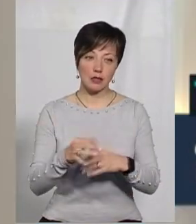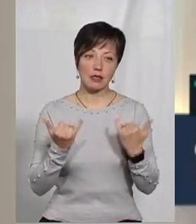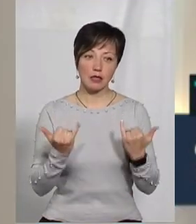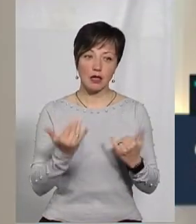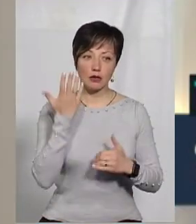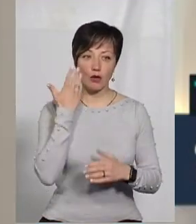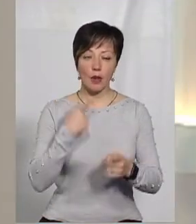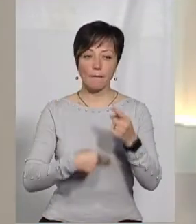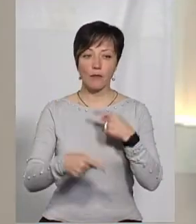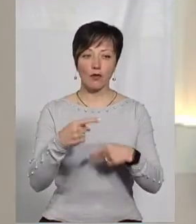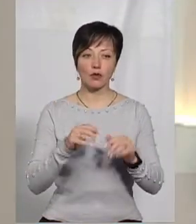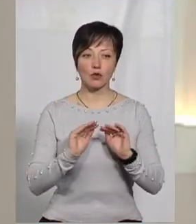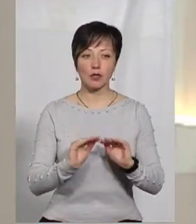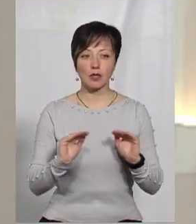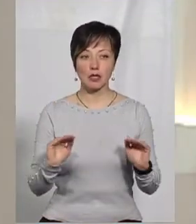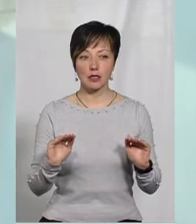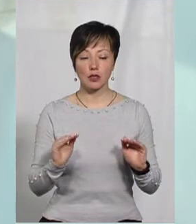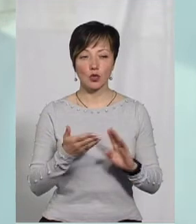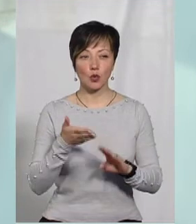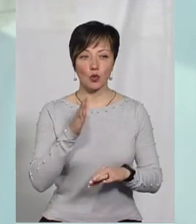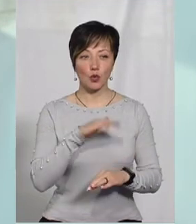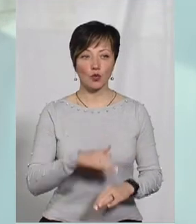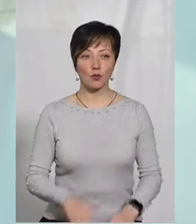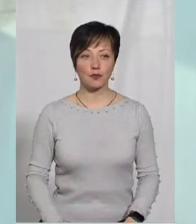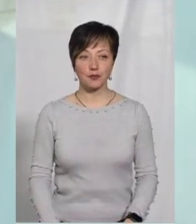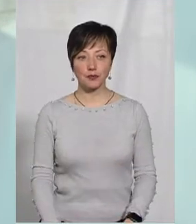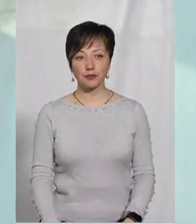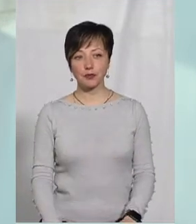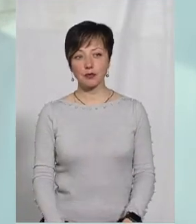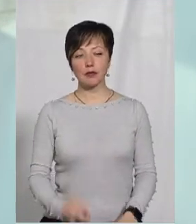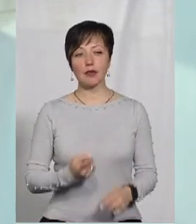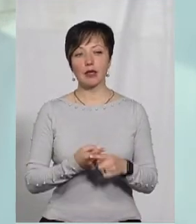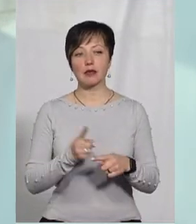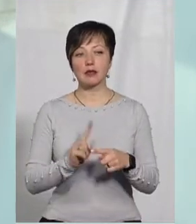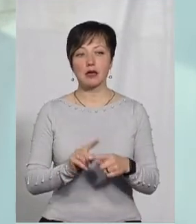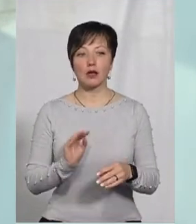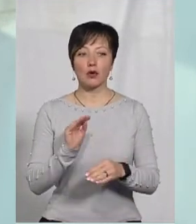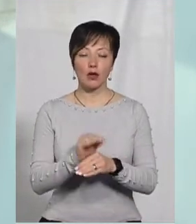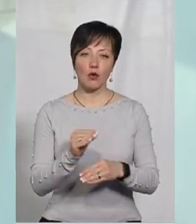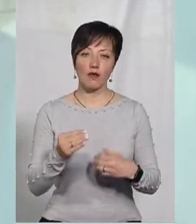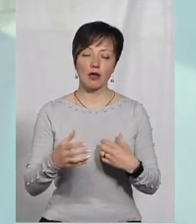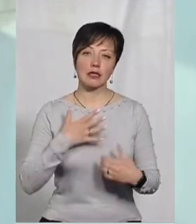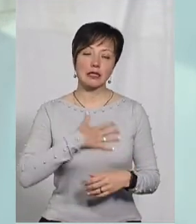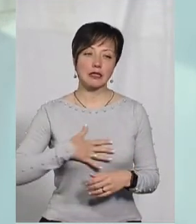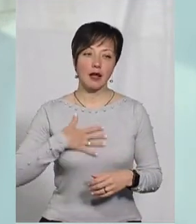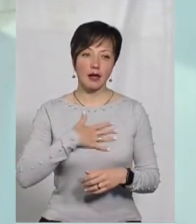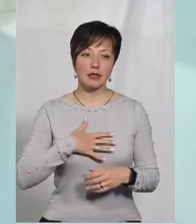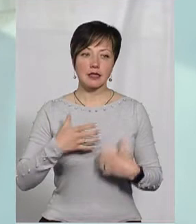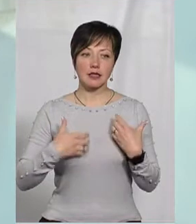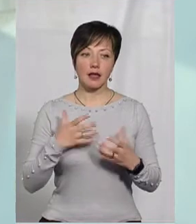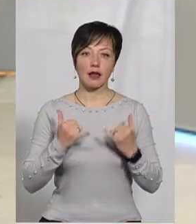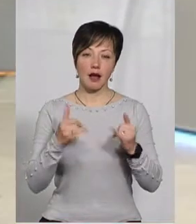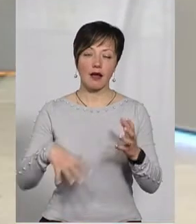то зараз, коли повернулися діти додому? Додому, так. Тобто, це додатковий стрес для всіх.